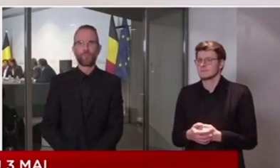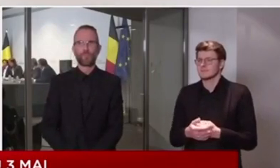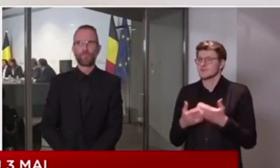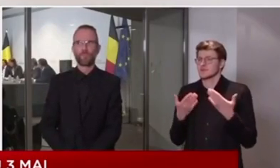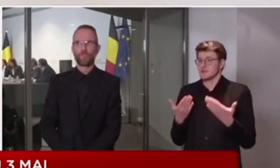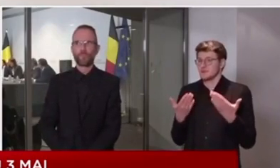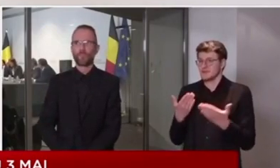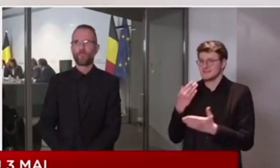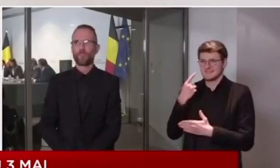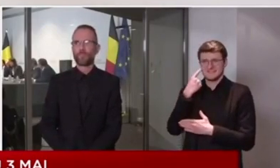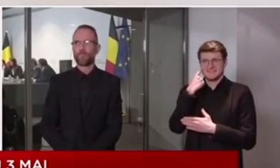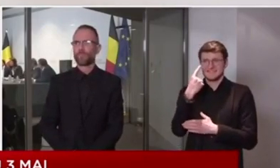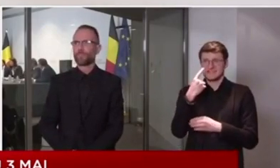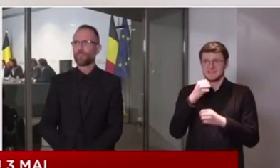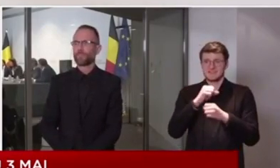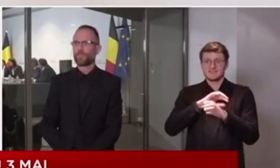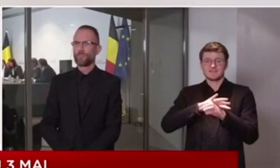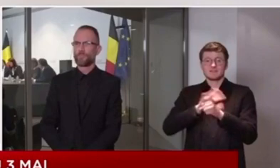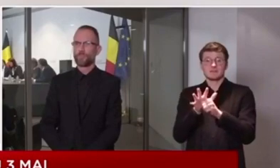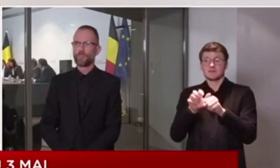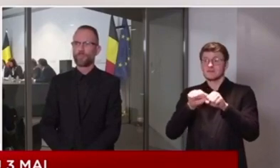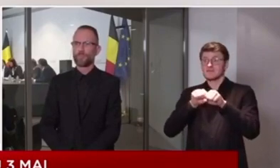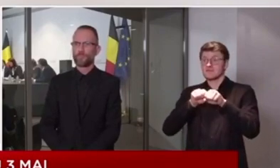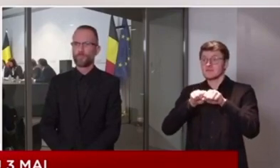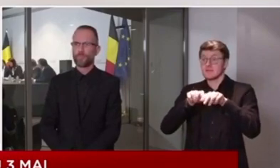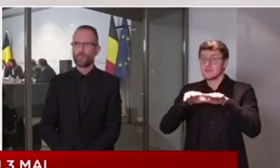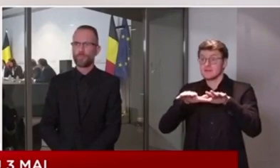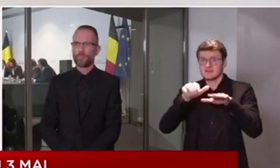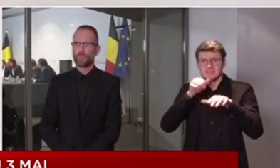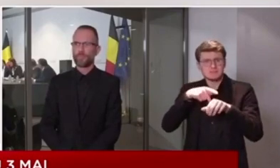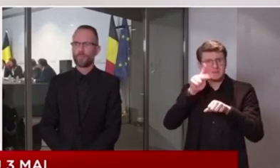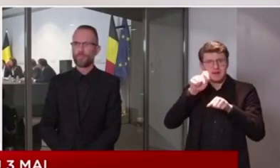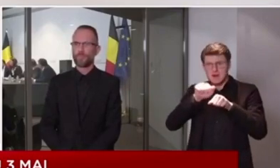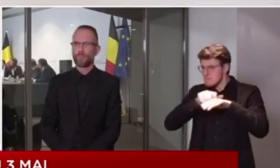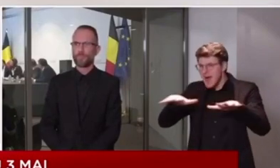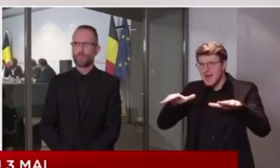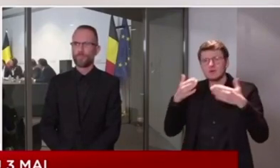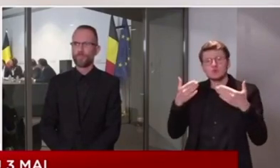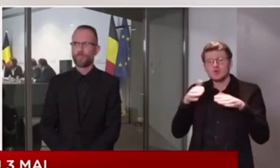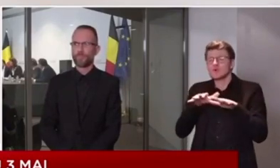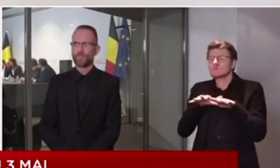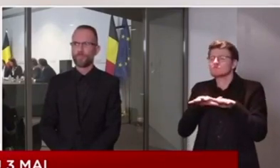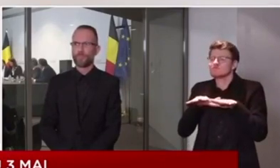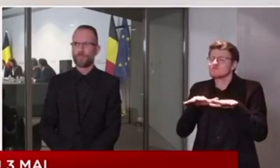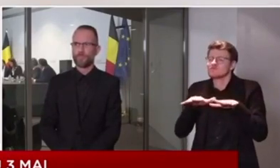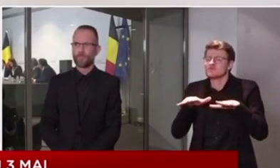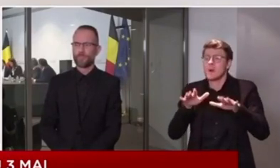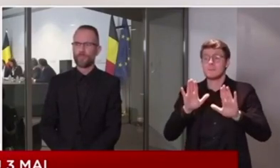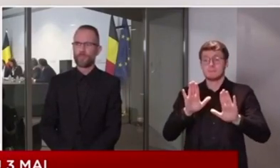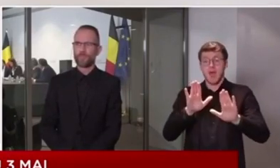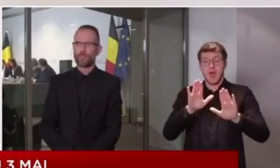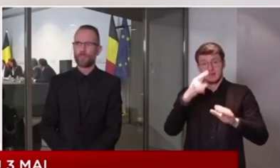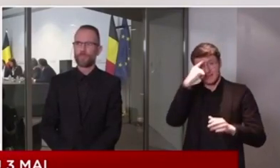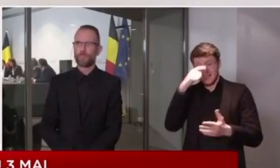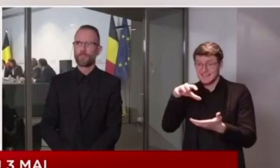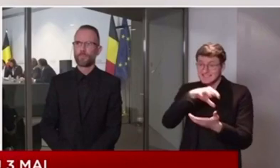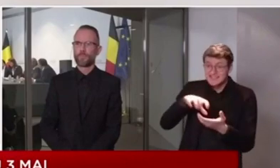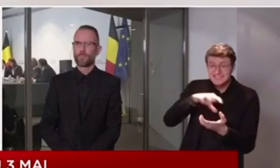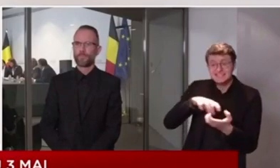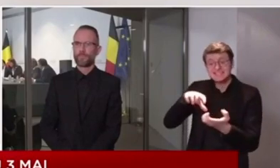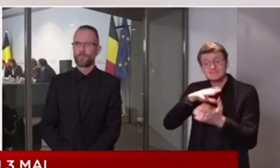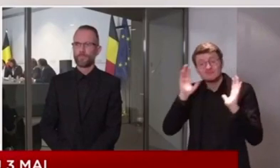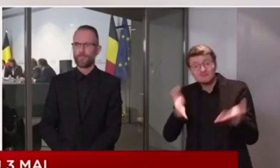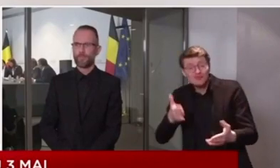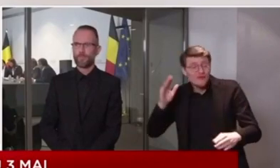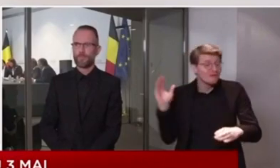Même si aujourd'hui, tout laisse à penser que la progression du virus ralentit, eh bien, il est très clair que cette crise n'est pas encore terminée.